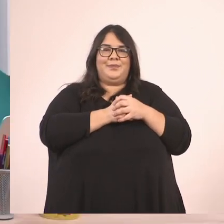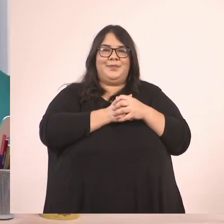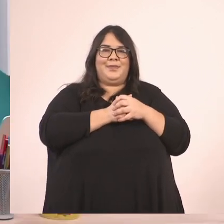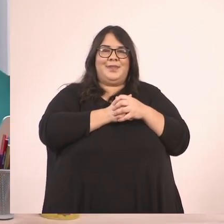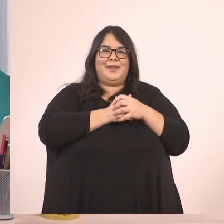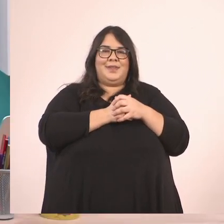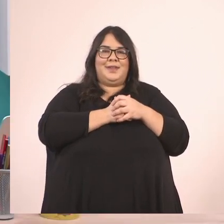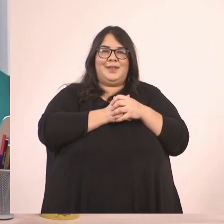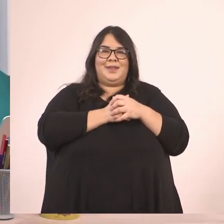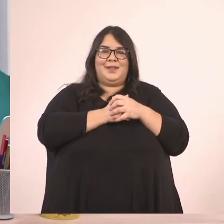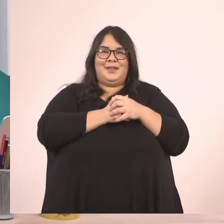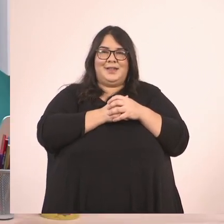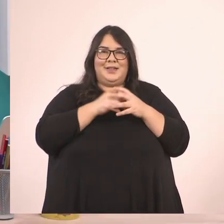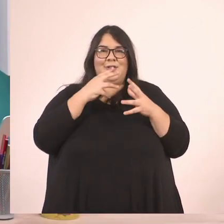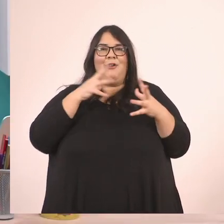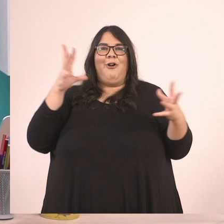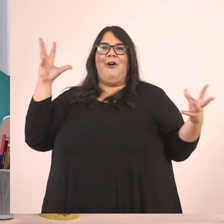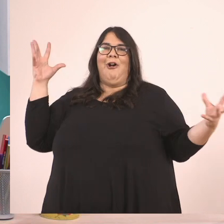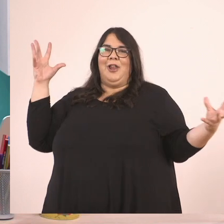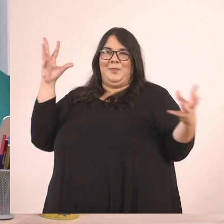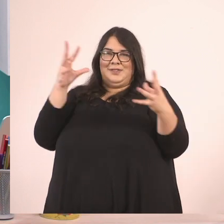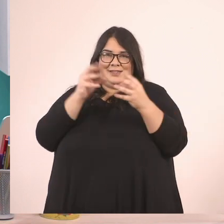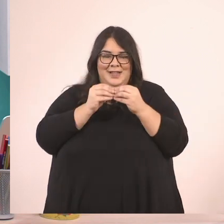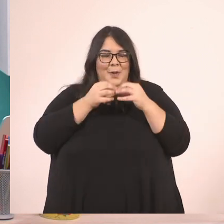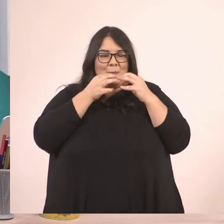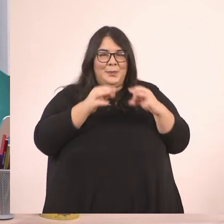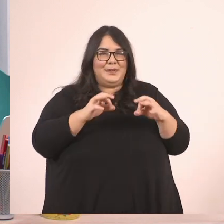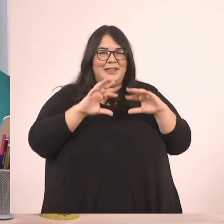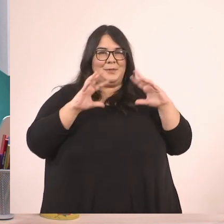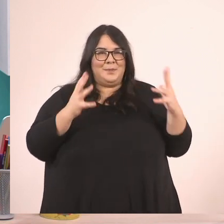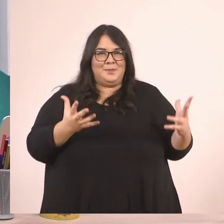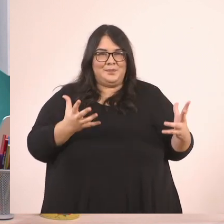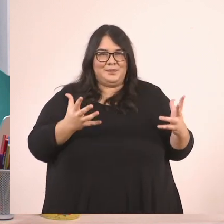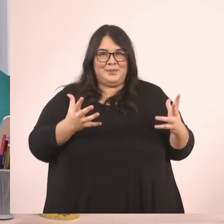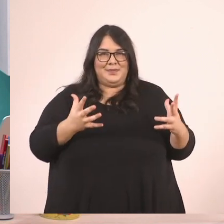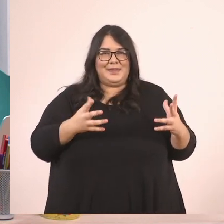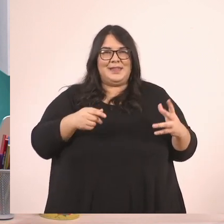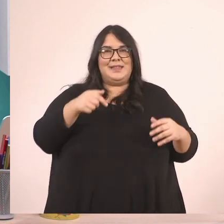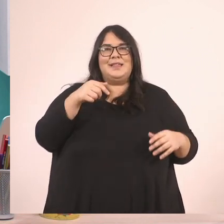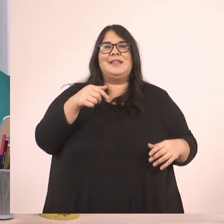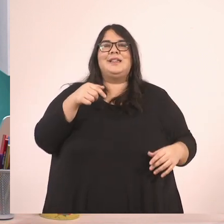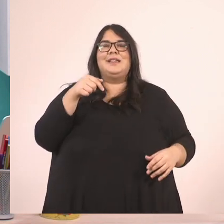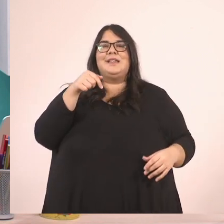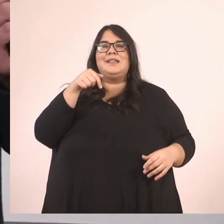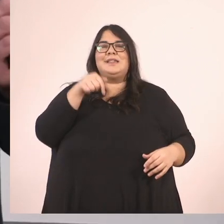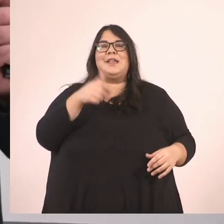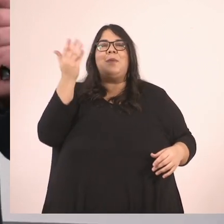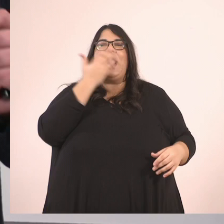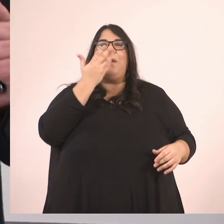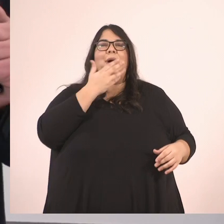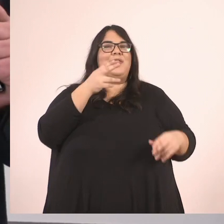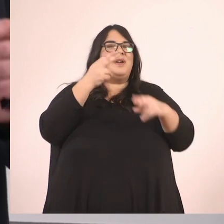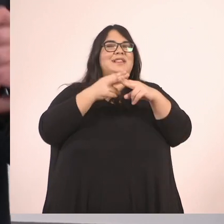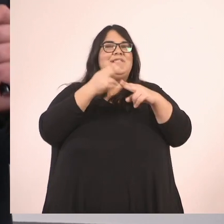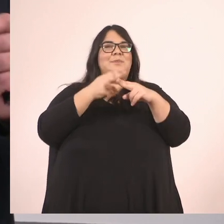Επίσης να συνοψίσουμε και να πούμε τι μπορούμε να κρατήσουμε έτσι σαν